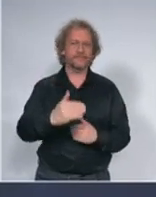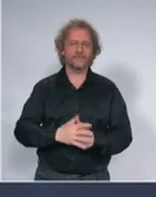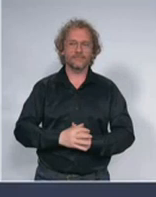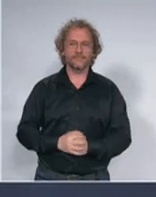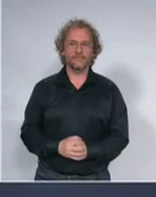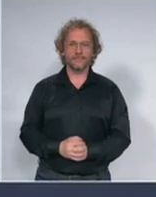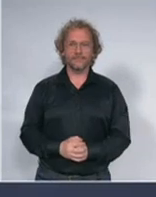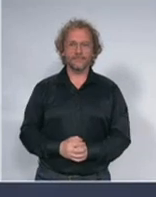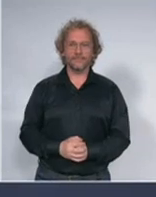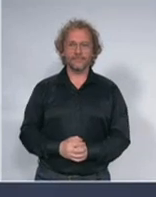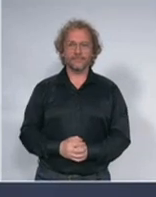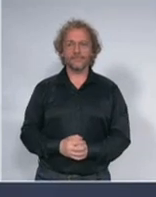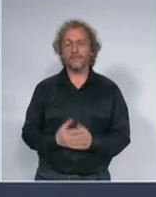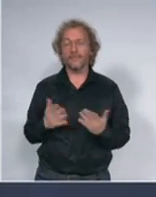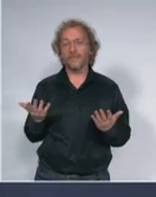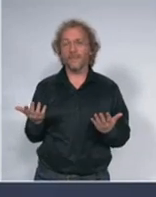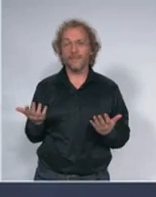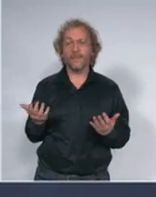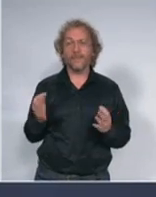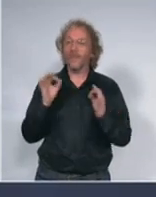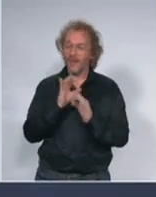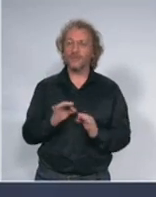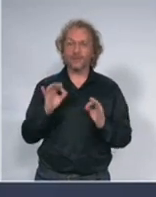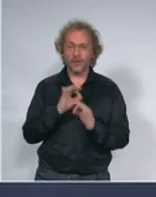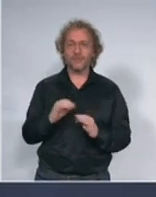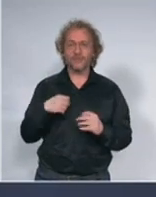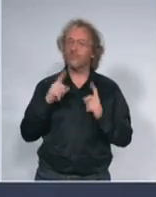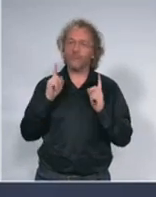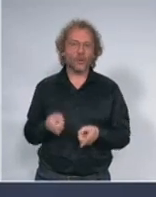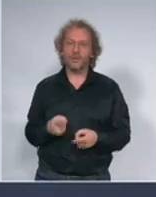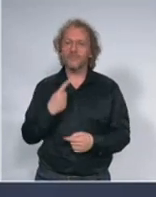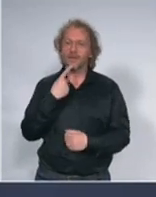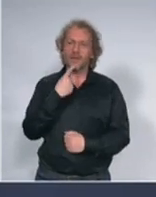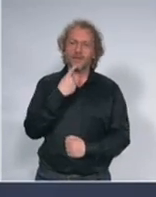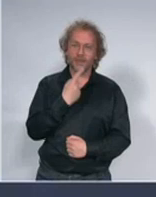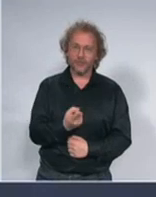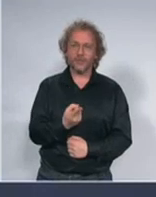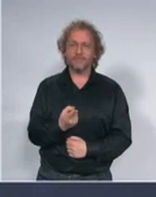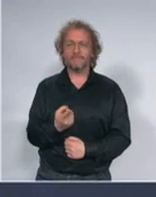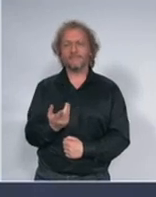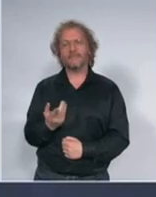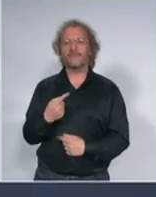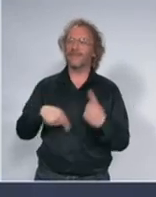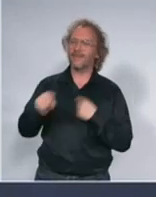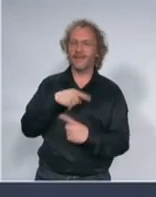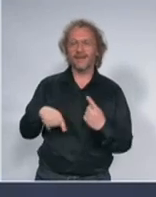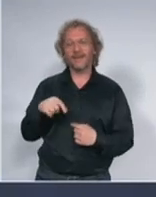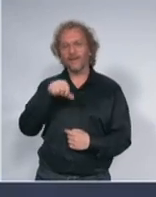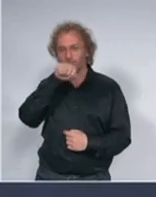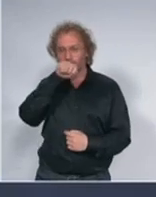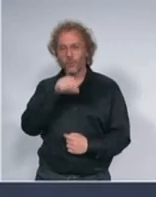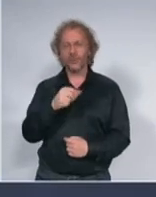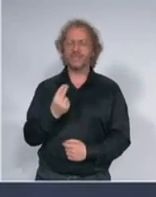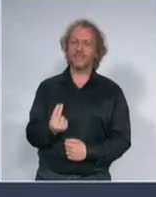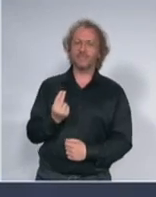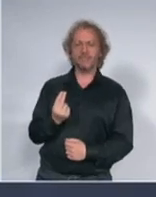ja moram da kažem da je zaista akt patriotizma u ovom trenutku bilo ostajati u zemljama gde živite